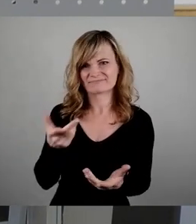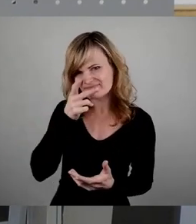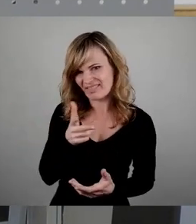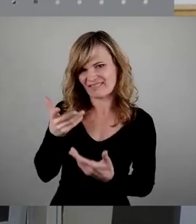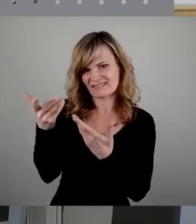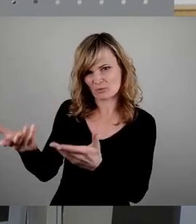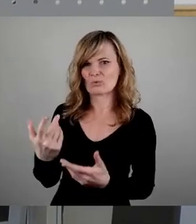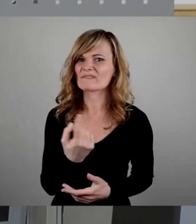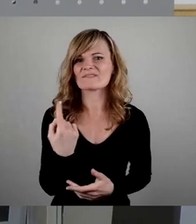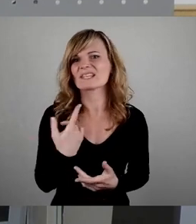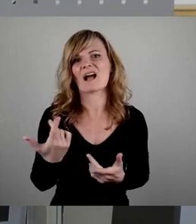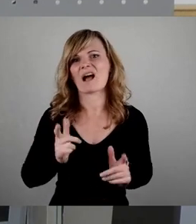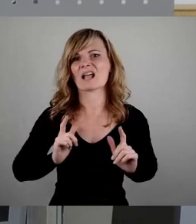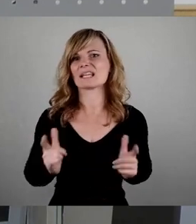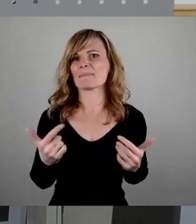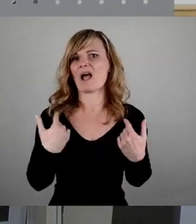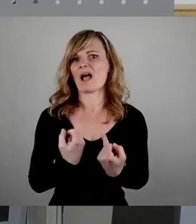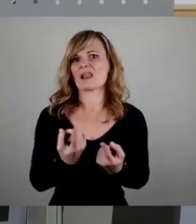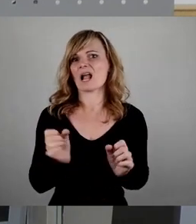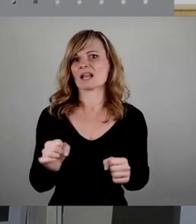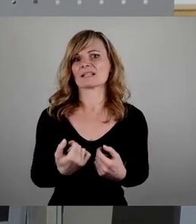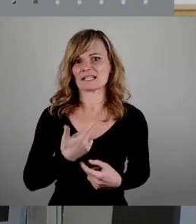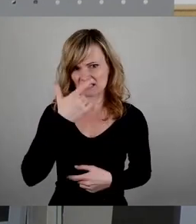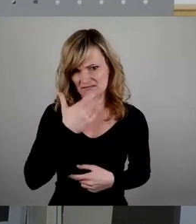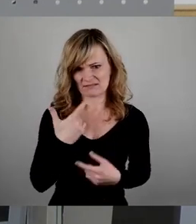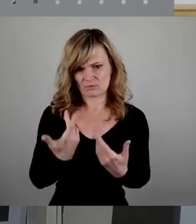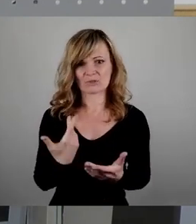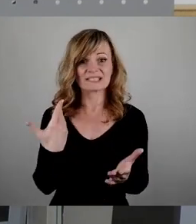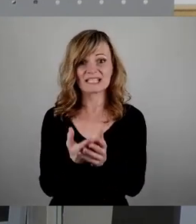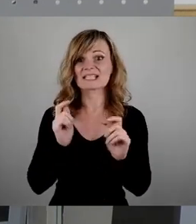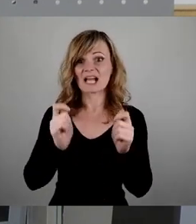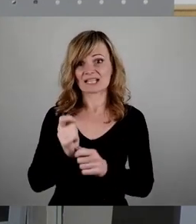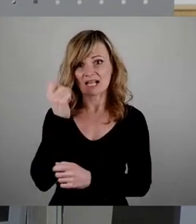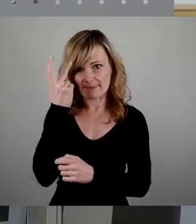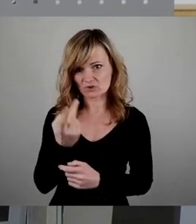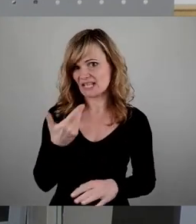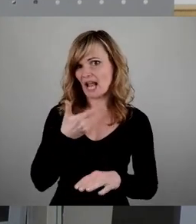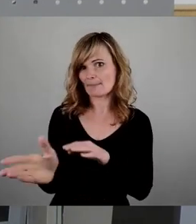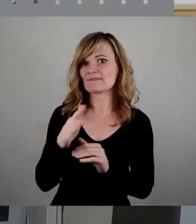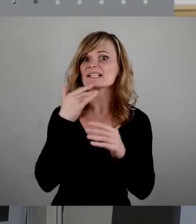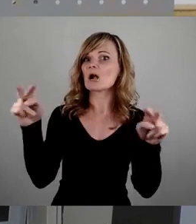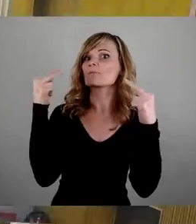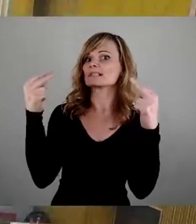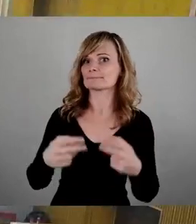nicht ernst nehmen. Und selbstverständlich werden wir diesen Schaufensterantrag ablehnen. Vielen Dank für Ihre Aufmerksamkeit.